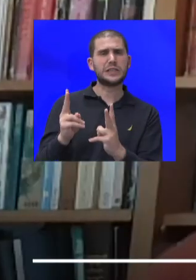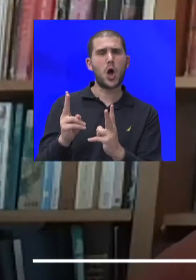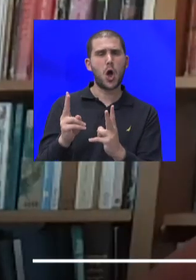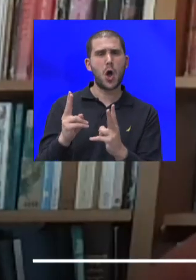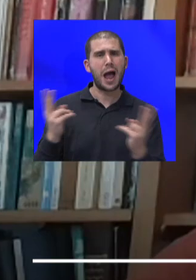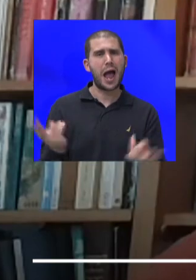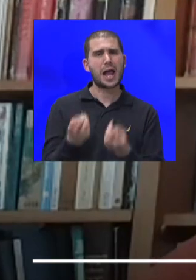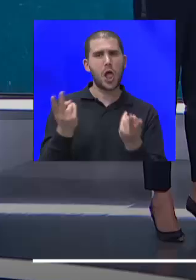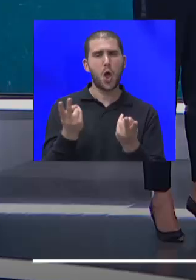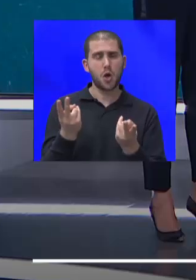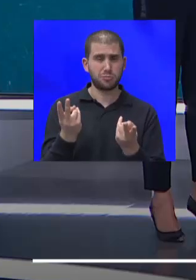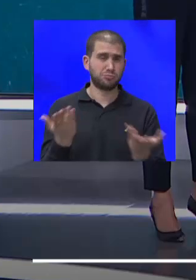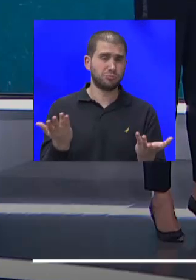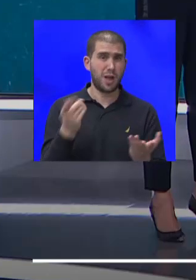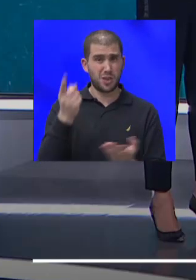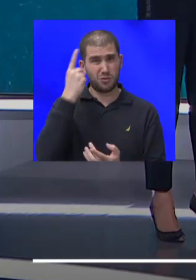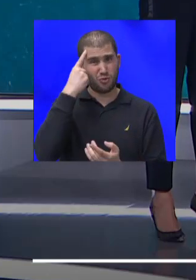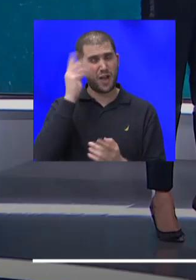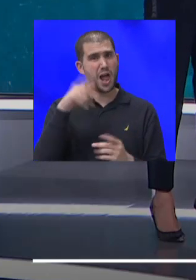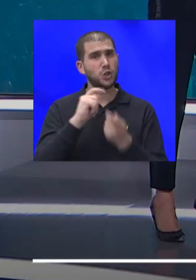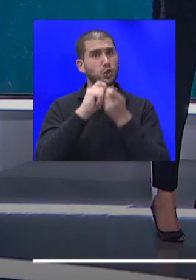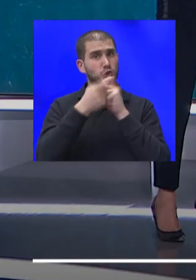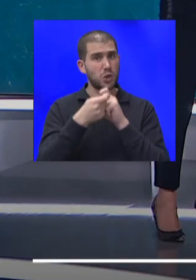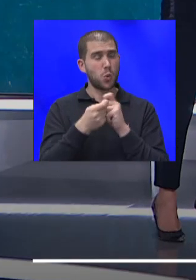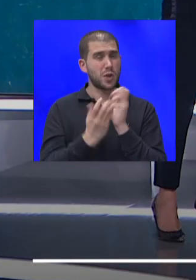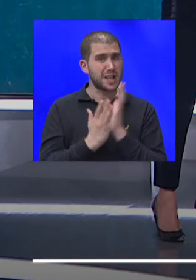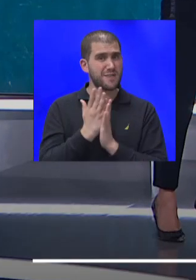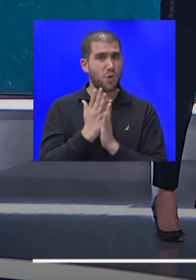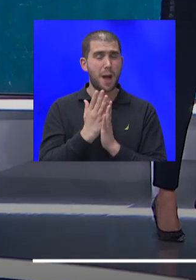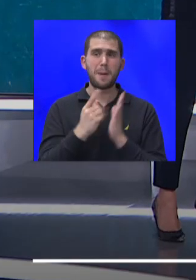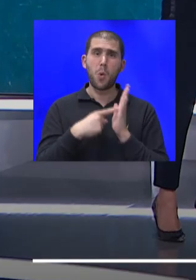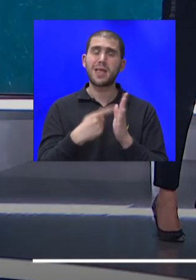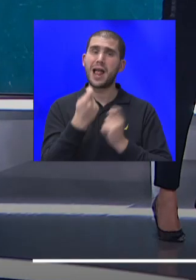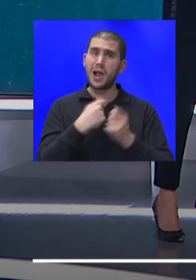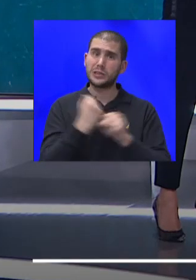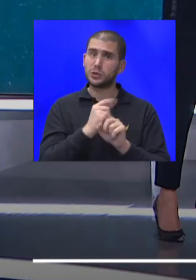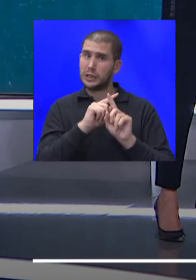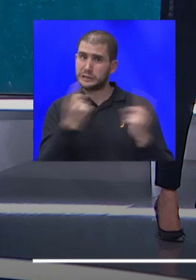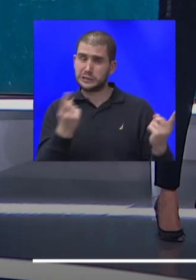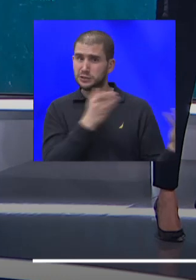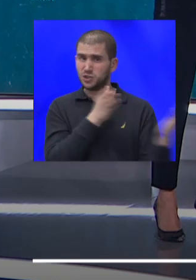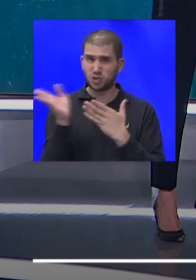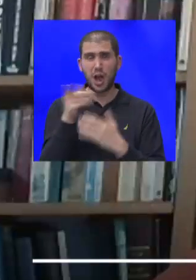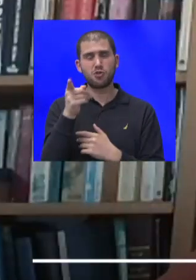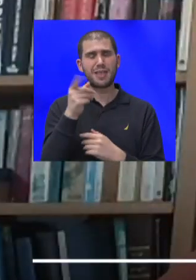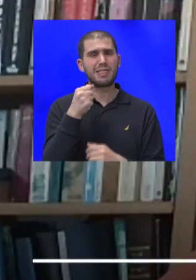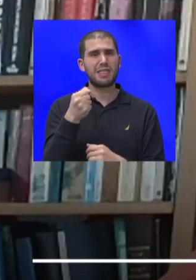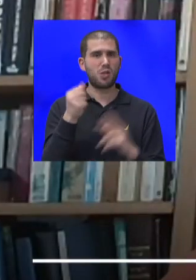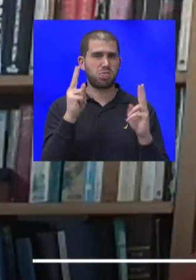חושב על איזשהו שינוי קבוע במודל הכלכלי, לעשות משהו אחר לגמרי, כשאתה ירות לא חזקה במיוחד?